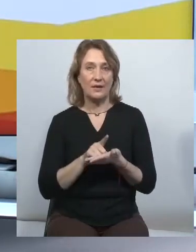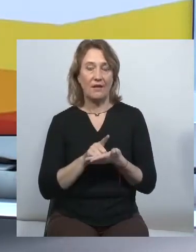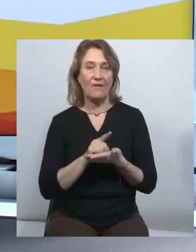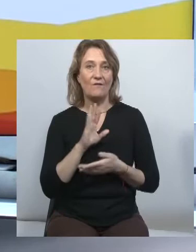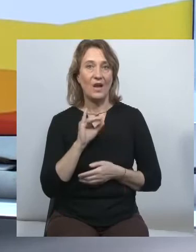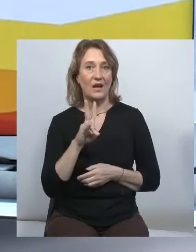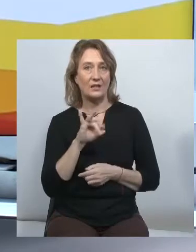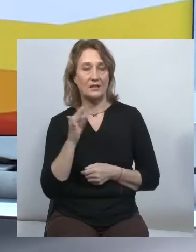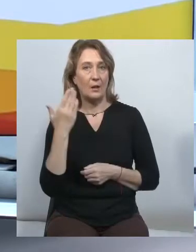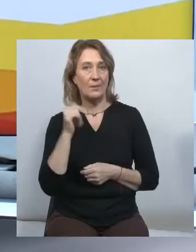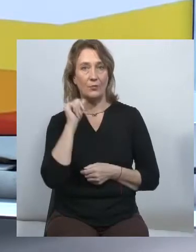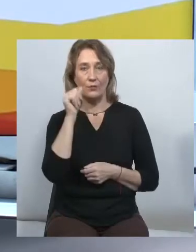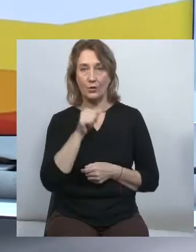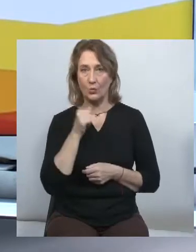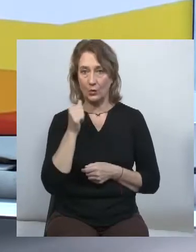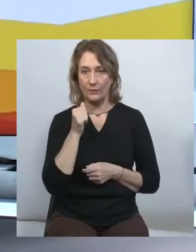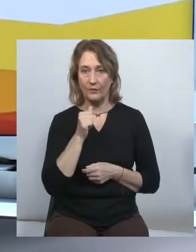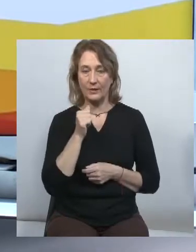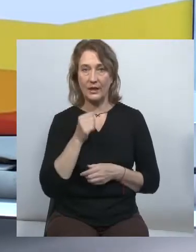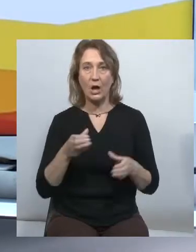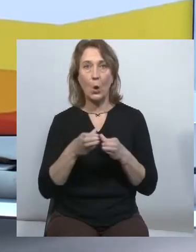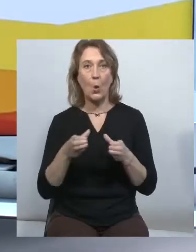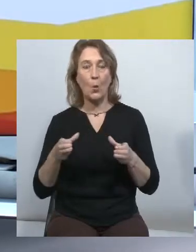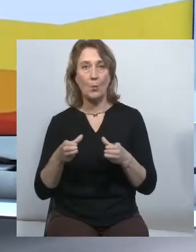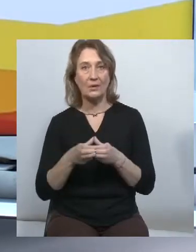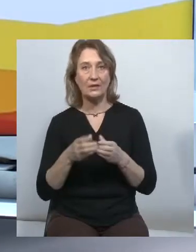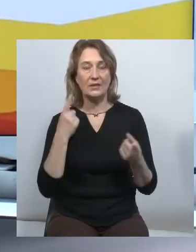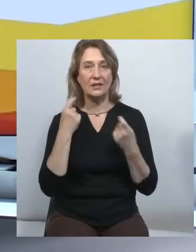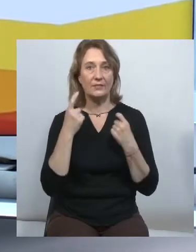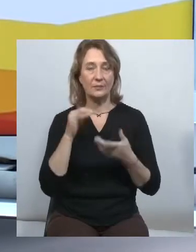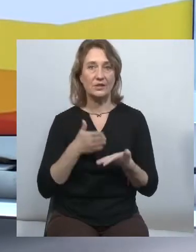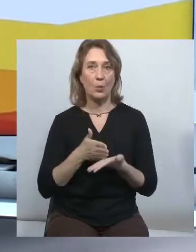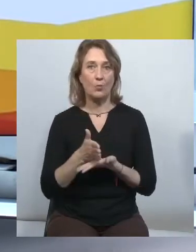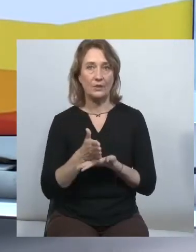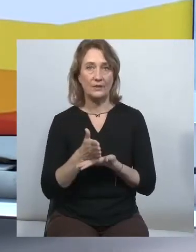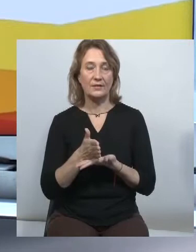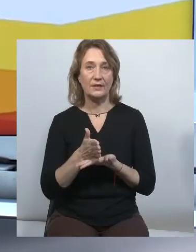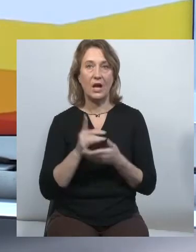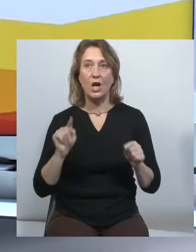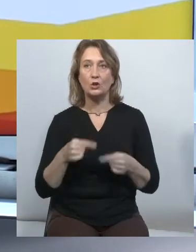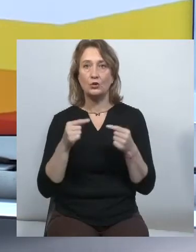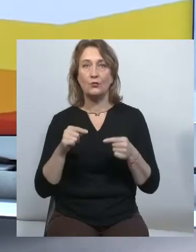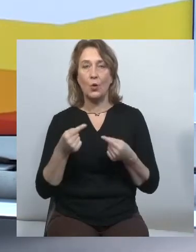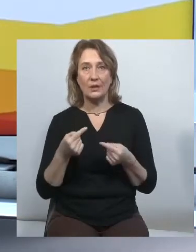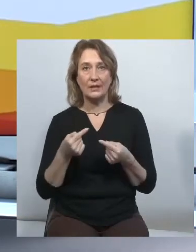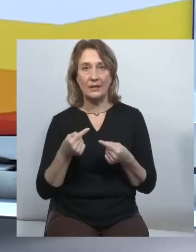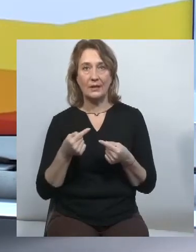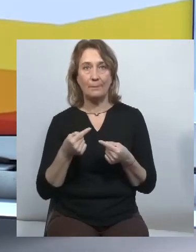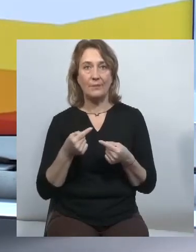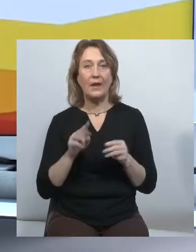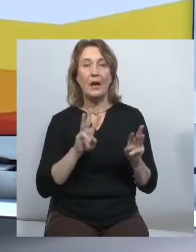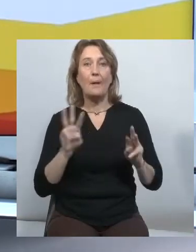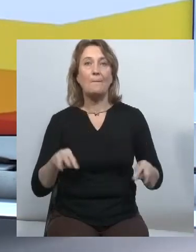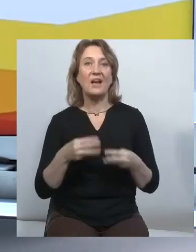року профільний комітет Верховної Ради з питань гуманітарної та інформаційної політики і ініціював створення так званого медійного